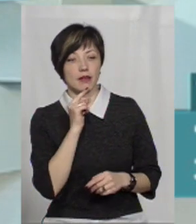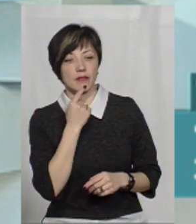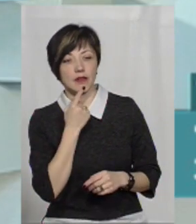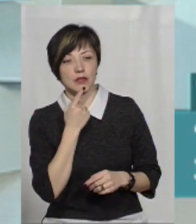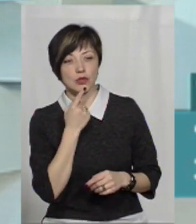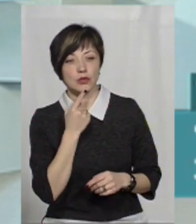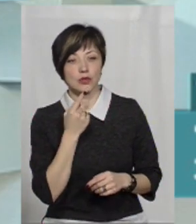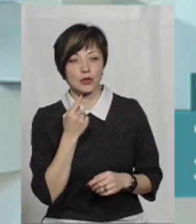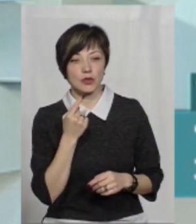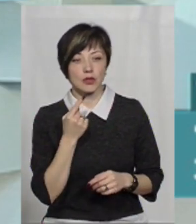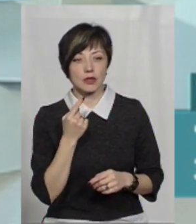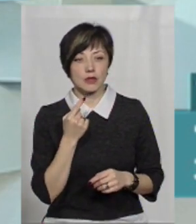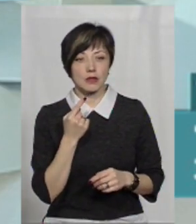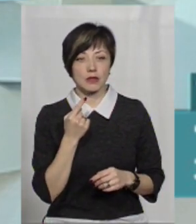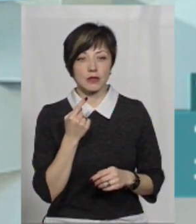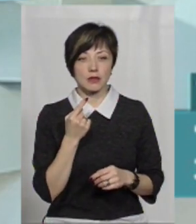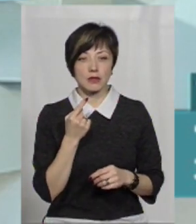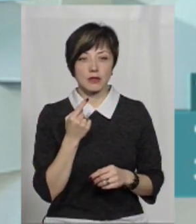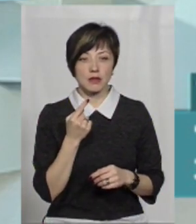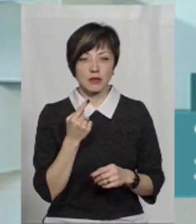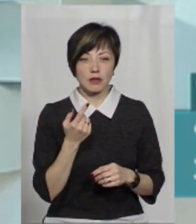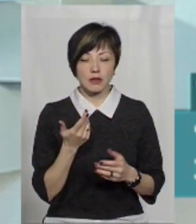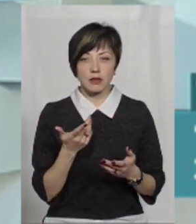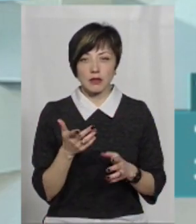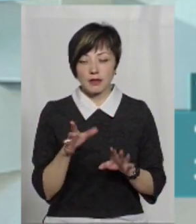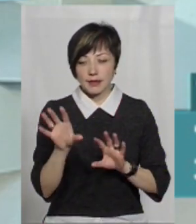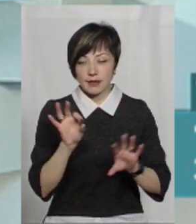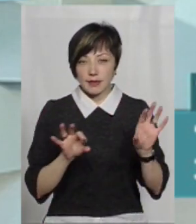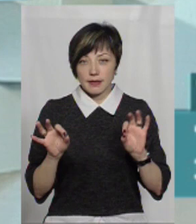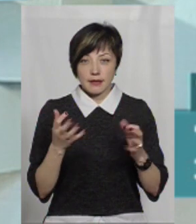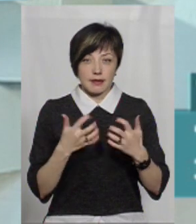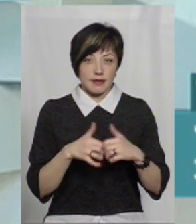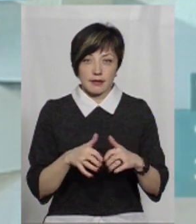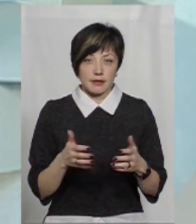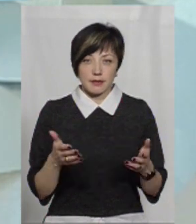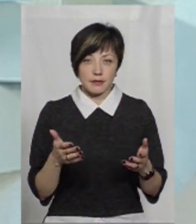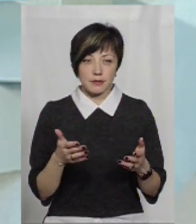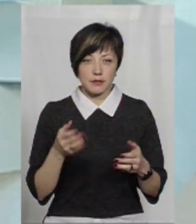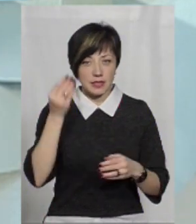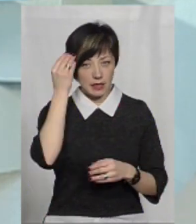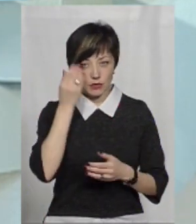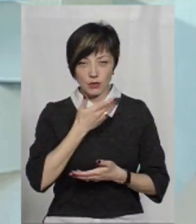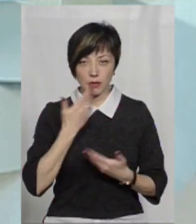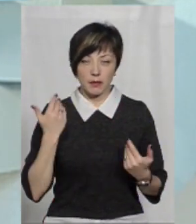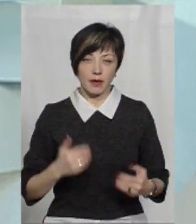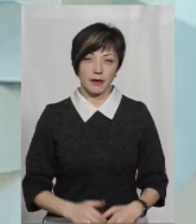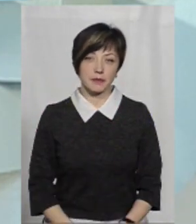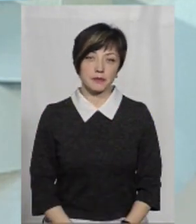спробувати і порок автомобілів, щоб зробити певний виборок, і, не знаю, в тому, напевне, сенсу такого,